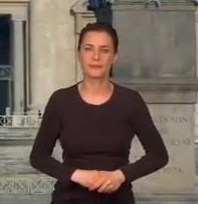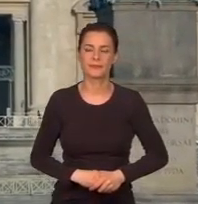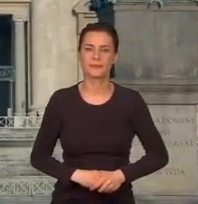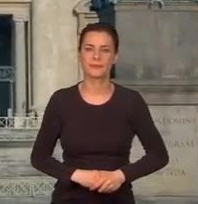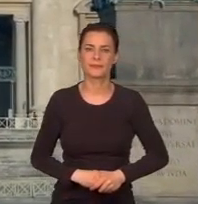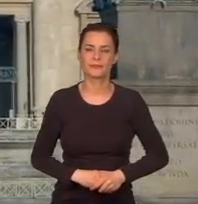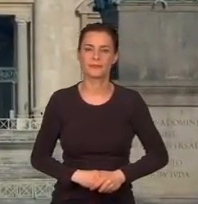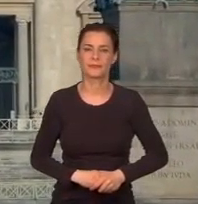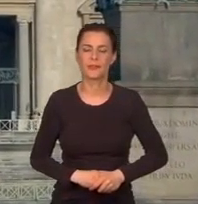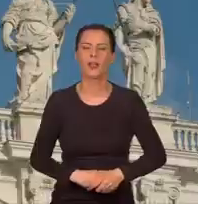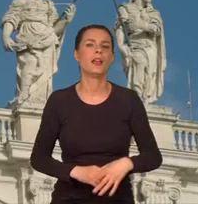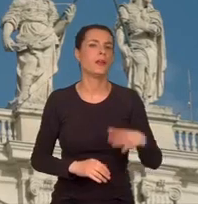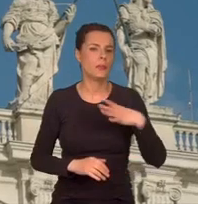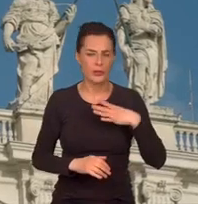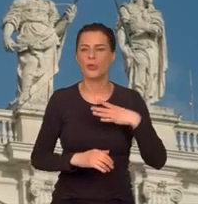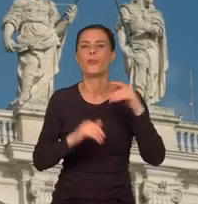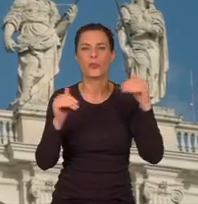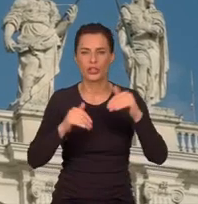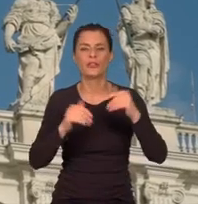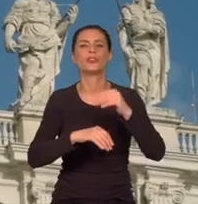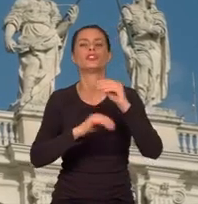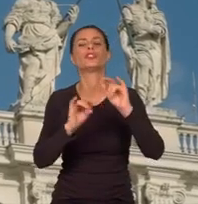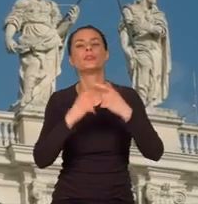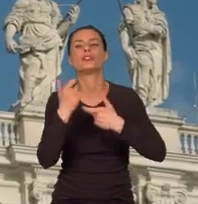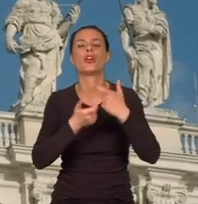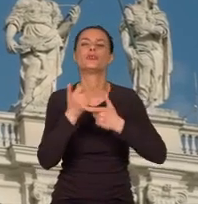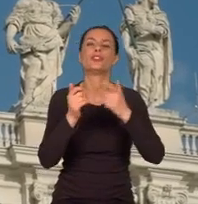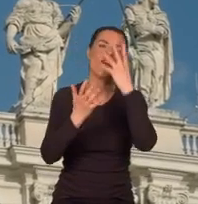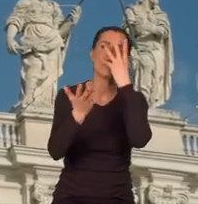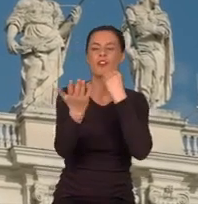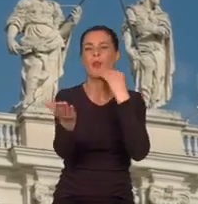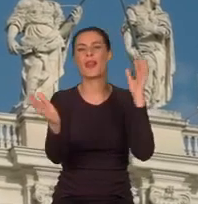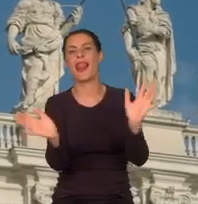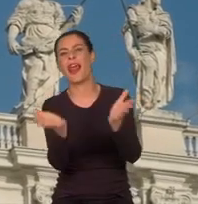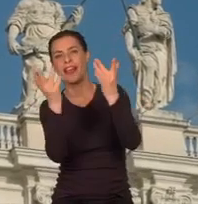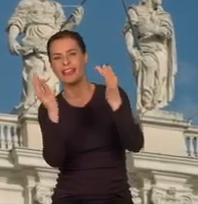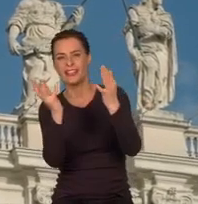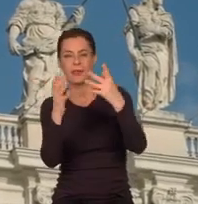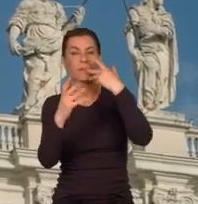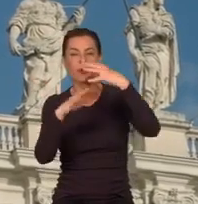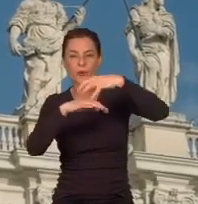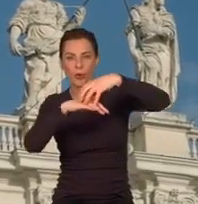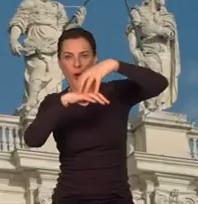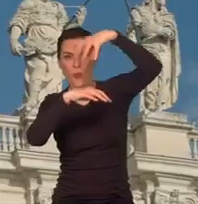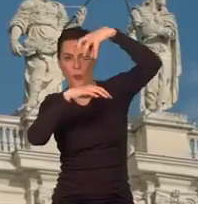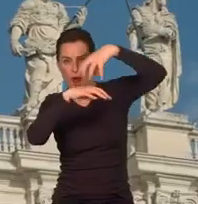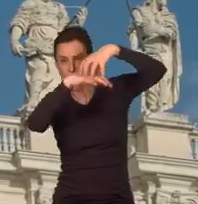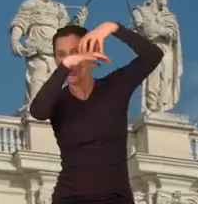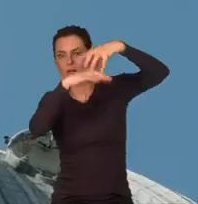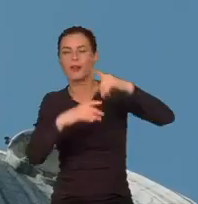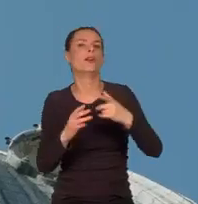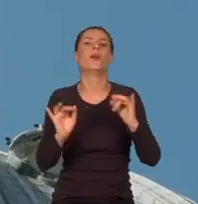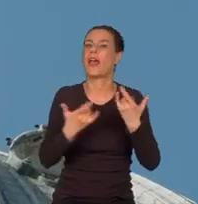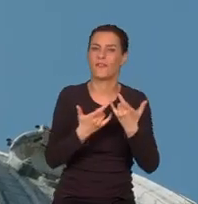Istniał sposób, by uczynić jej wygląd lżejszym i podkreślić kopułę. W planach był stosunkowo prosty,